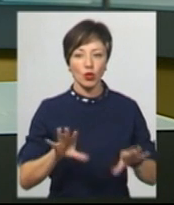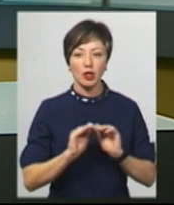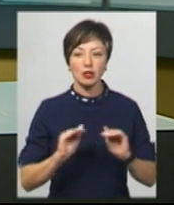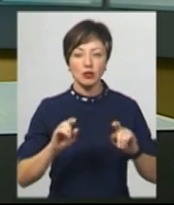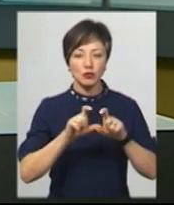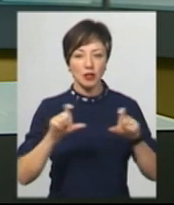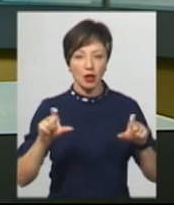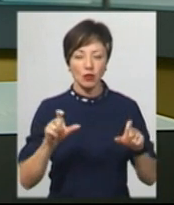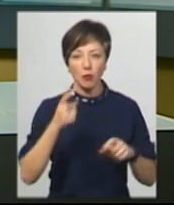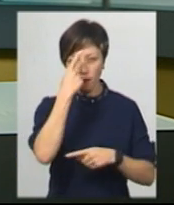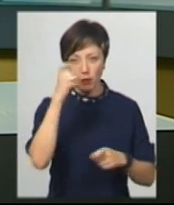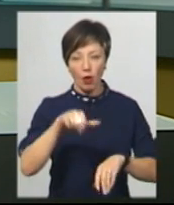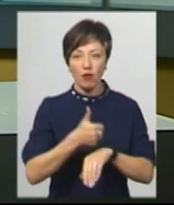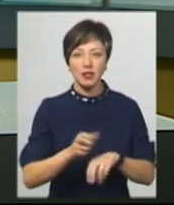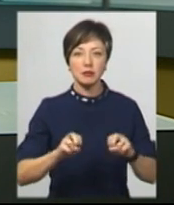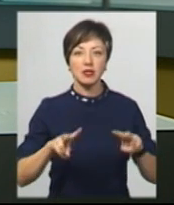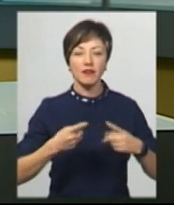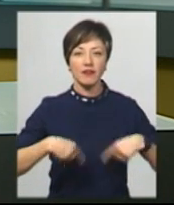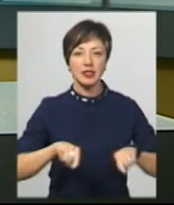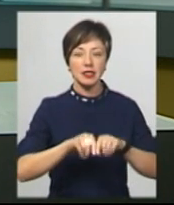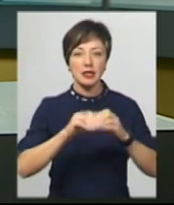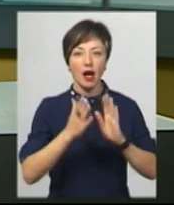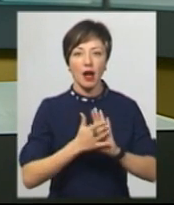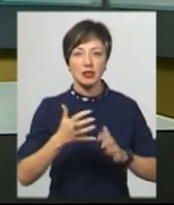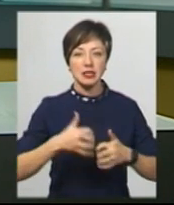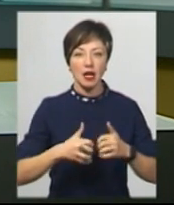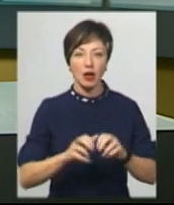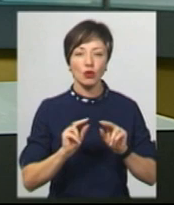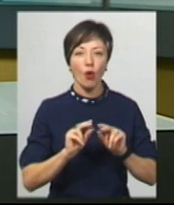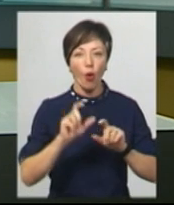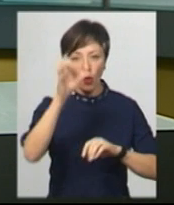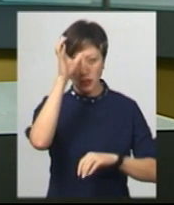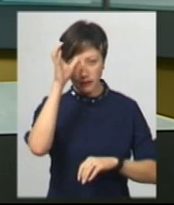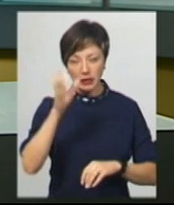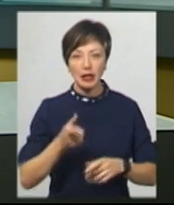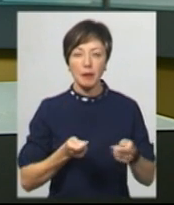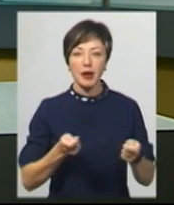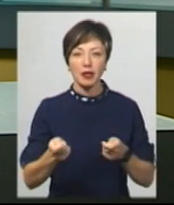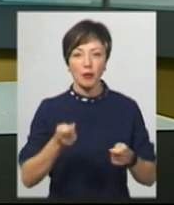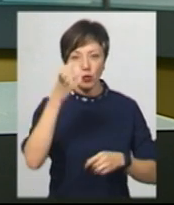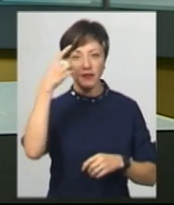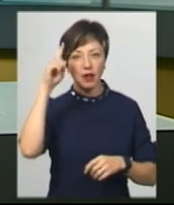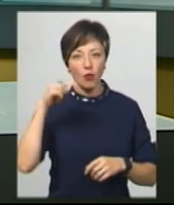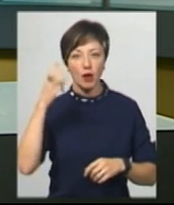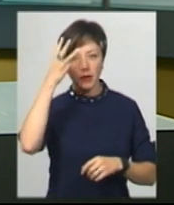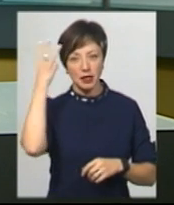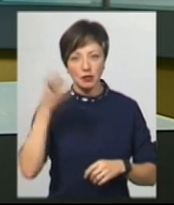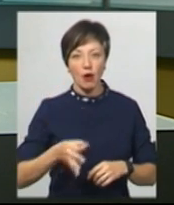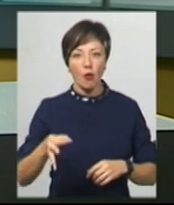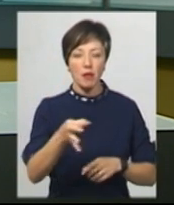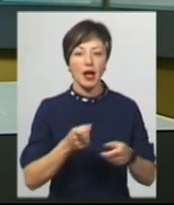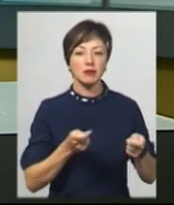закладу. Про це повідомила головний спеціаліст відділу загальної, середньої та дошкільної освіти Департаменту освіти і науки Хмельницької